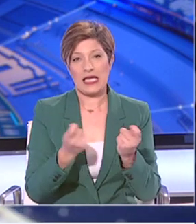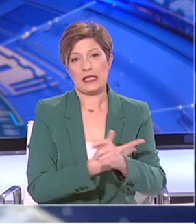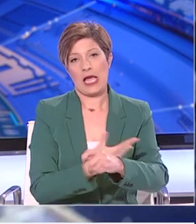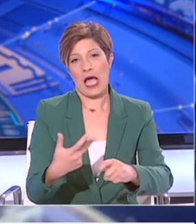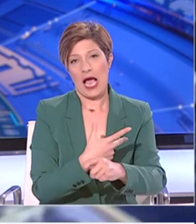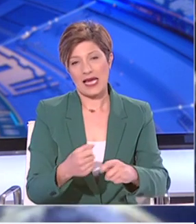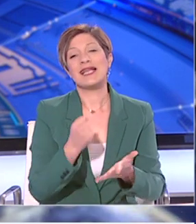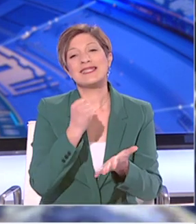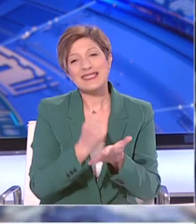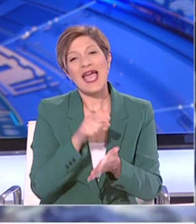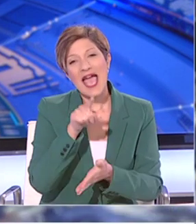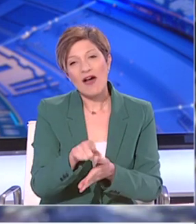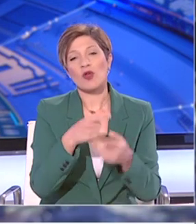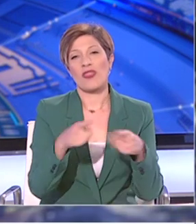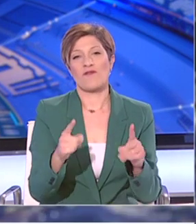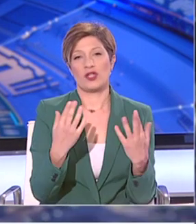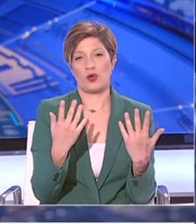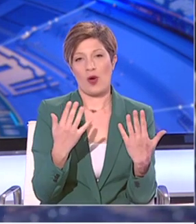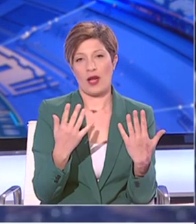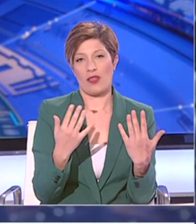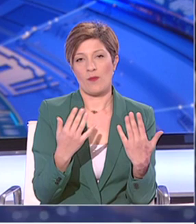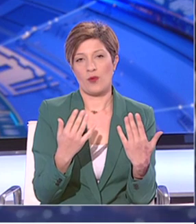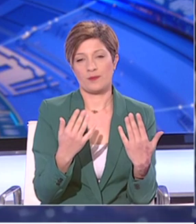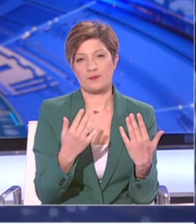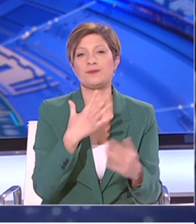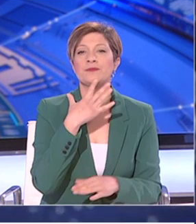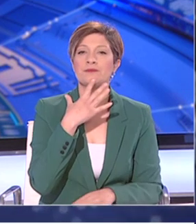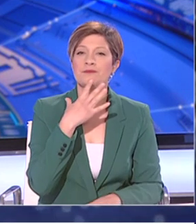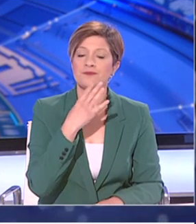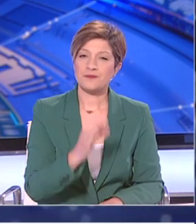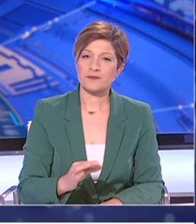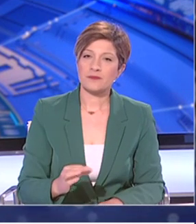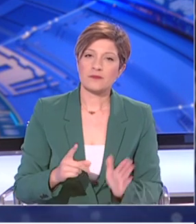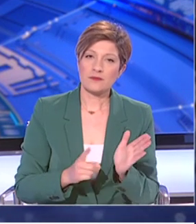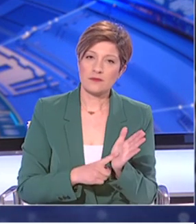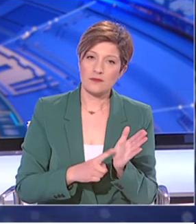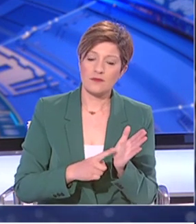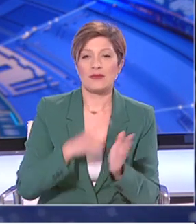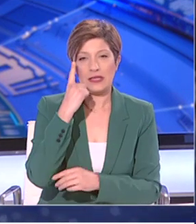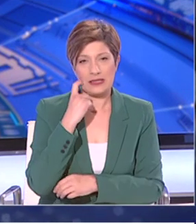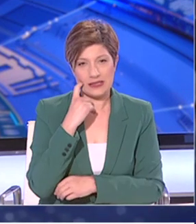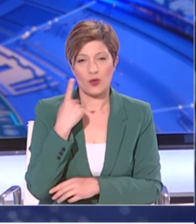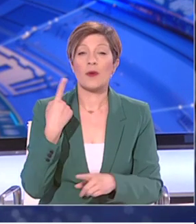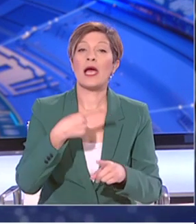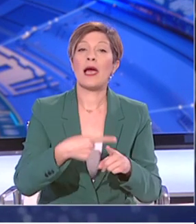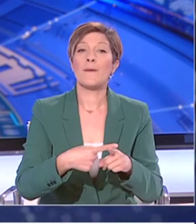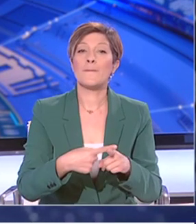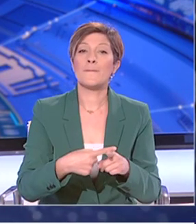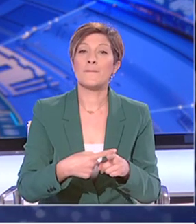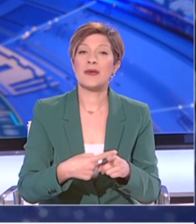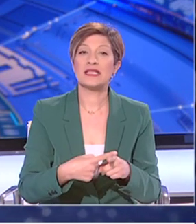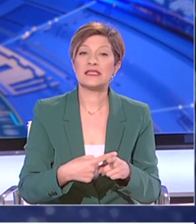αριθμός προφανώς παίζουν σε ημασία. Και αυτόν πρέπει να το λάβουμε υπόψη. Επίσης ένα